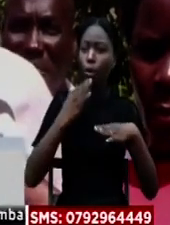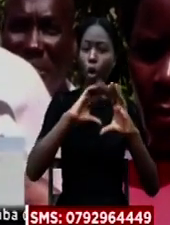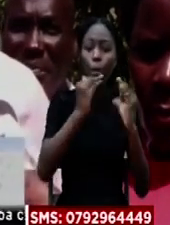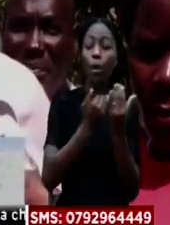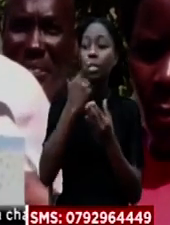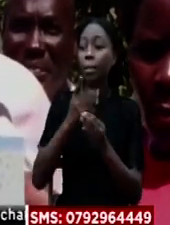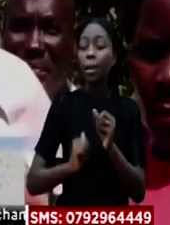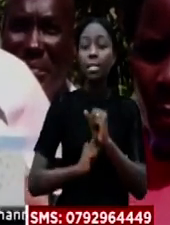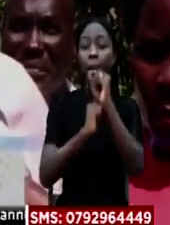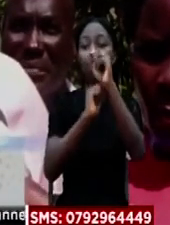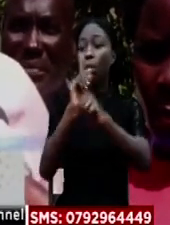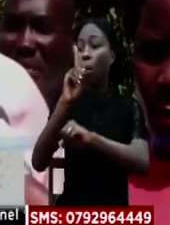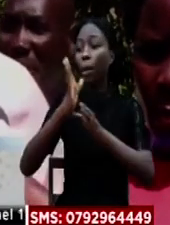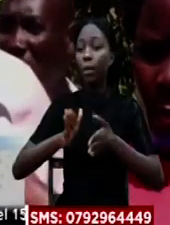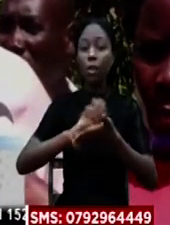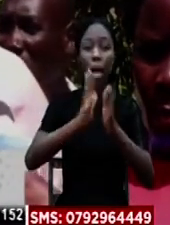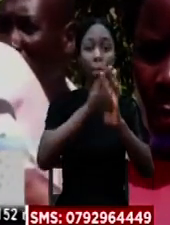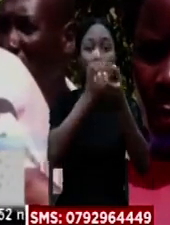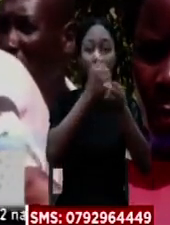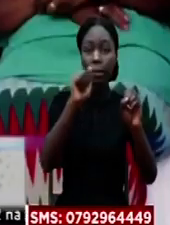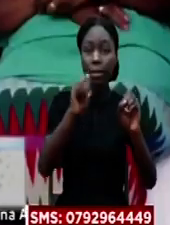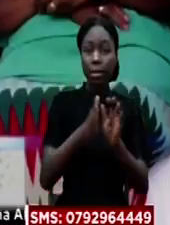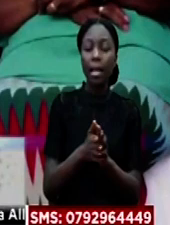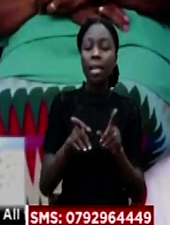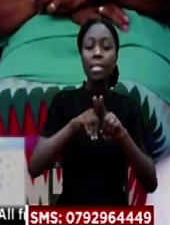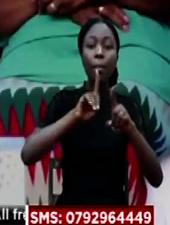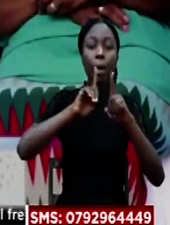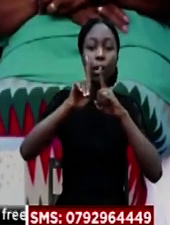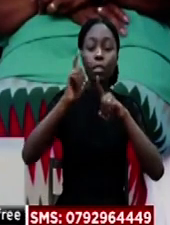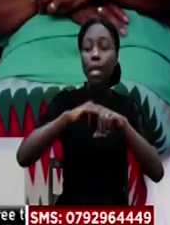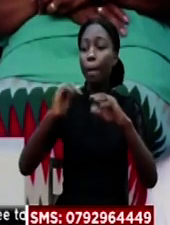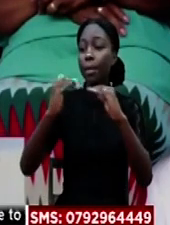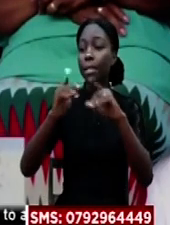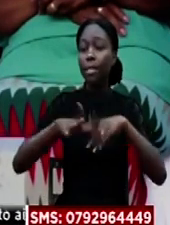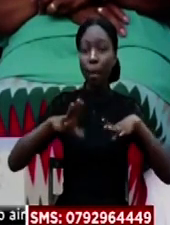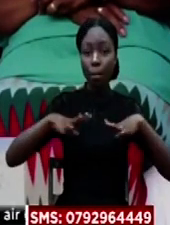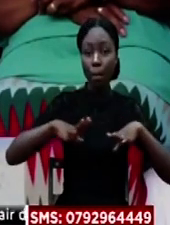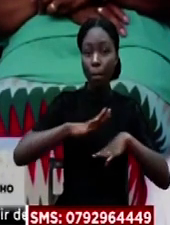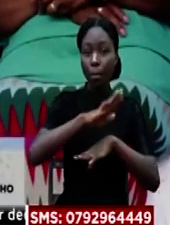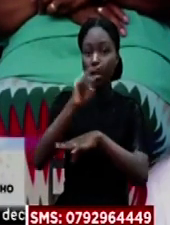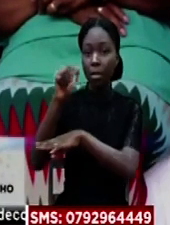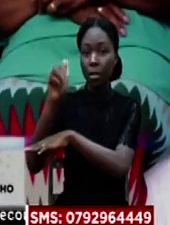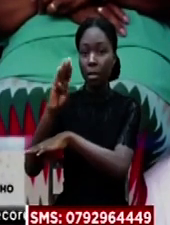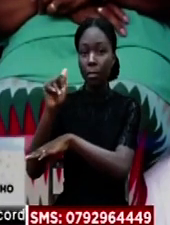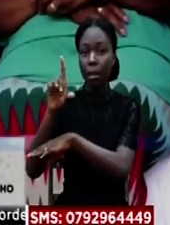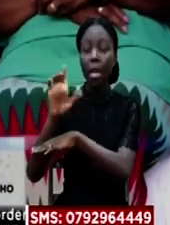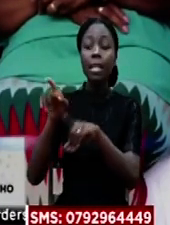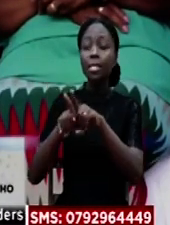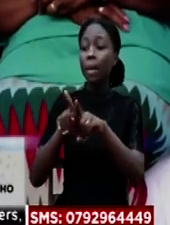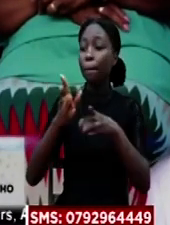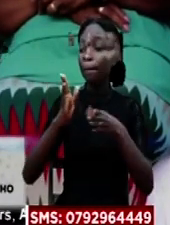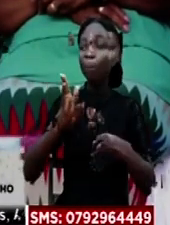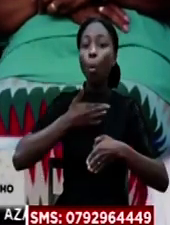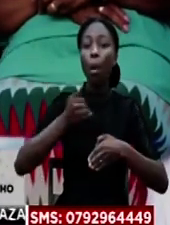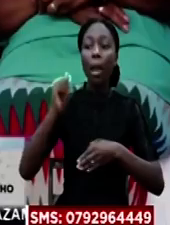Tutasukuma candidate mmoja na tukufe na e Akizumuza wakatu wa mkutano na wenyeji mjina ambale Buluma amewataka